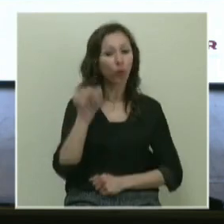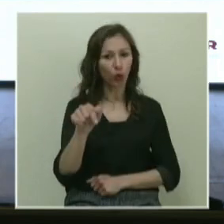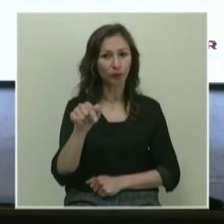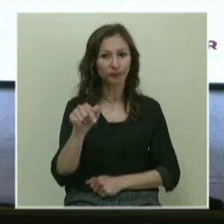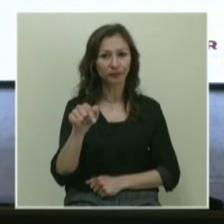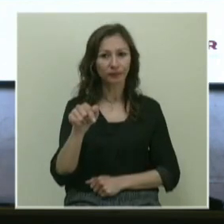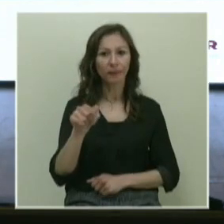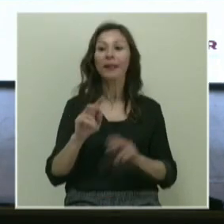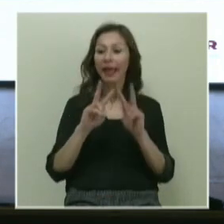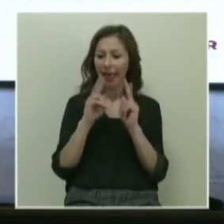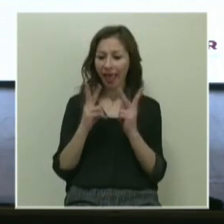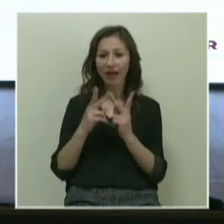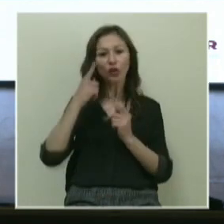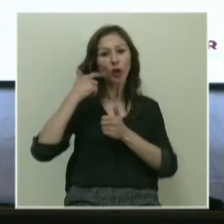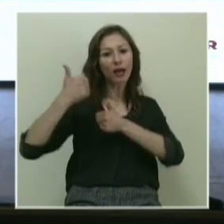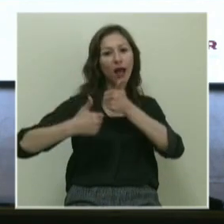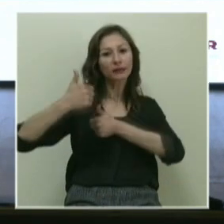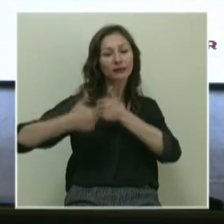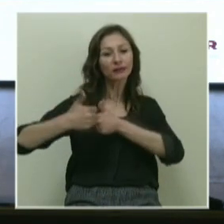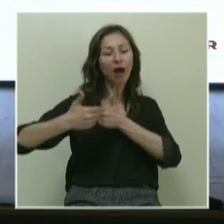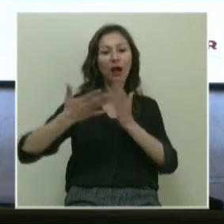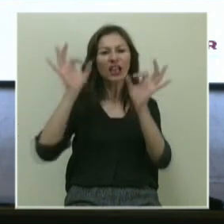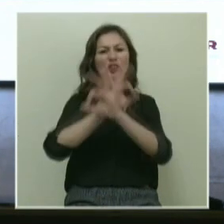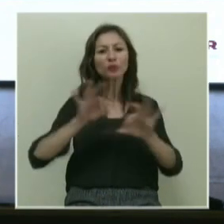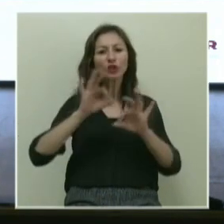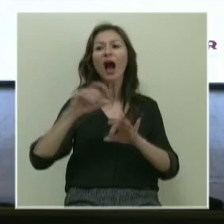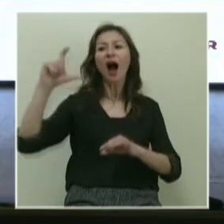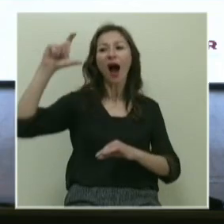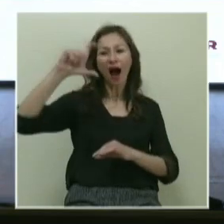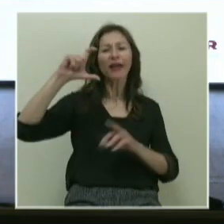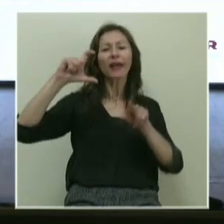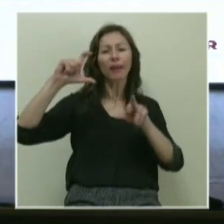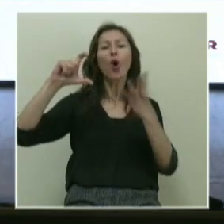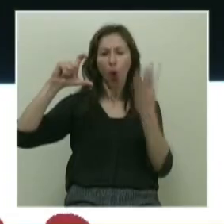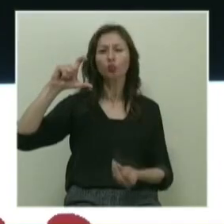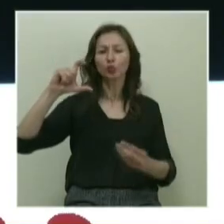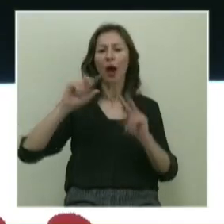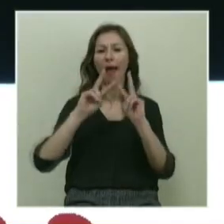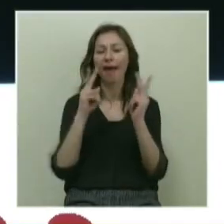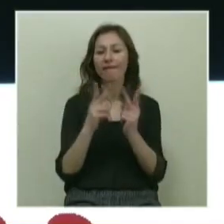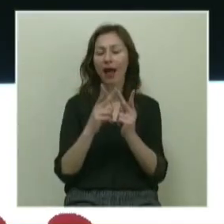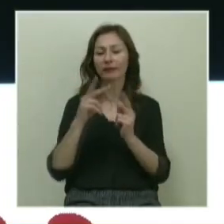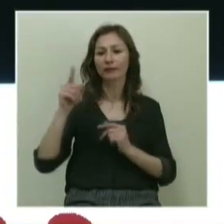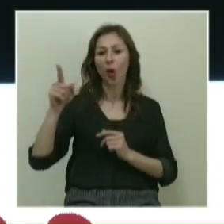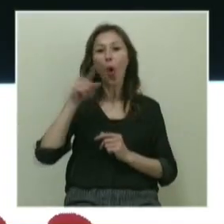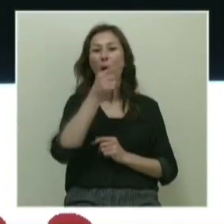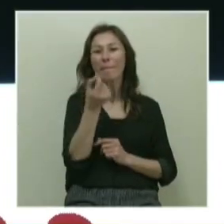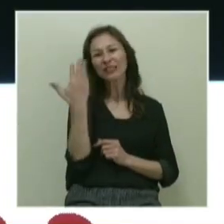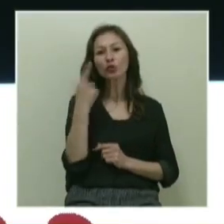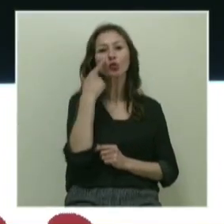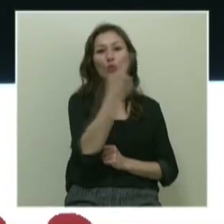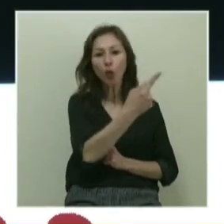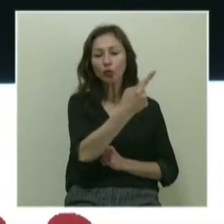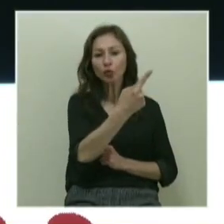evrenle kıyaslandığında hiçbir şey. Evren ay kadar olsaydı, o demin gördüğünüz